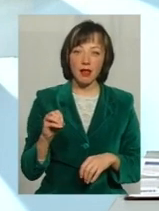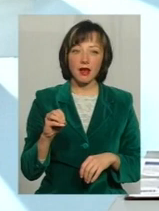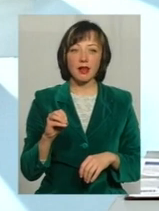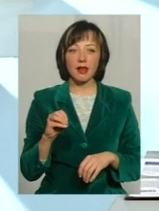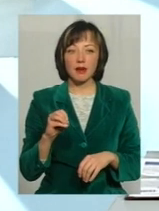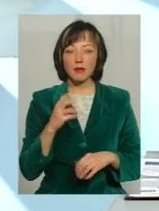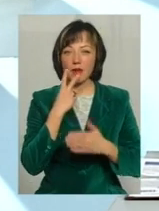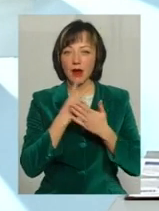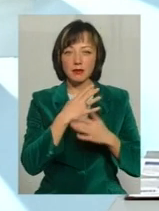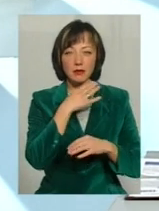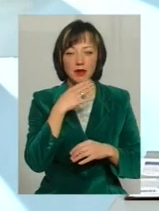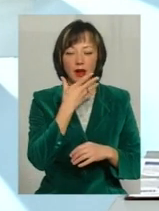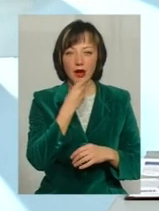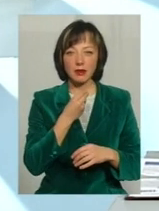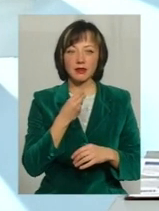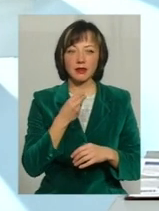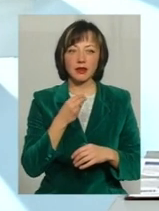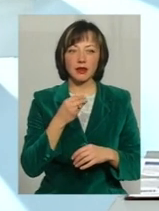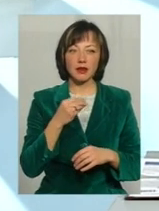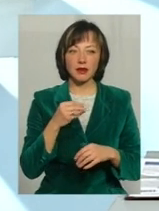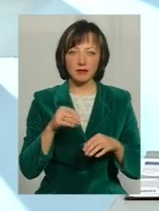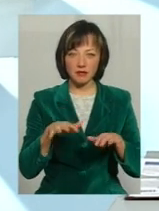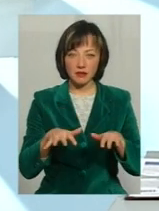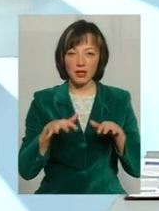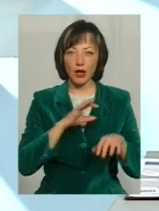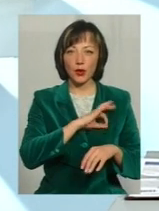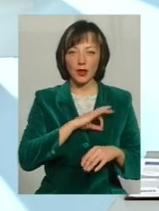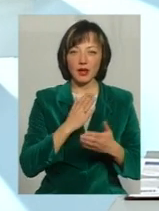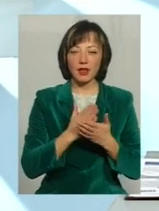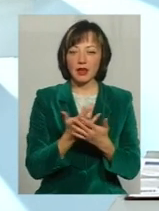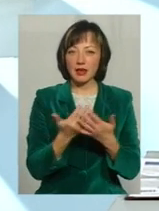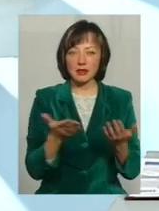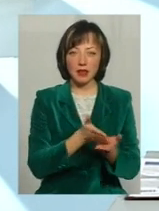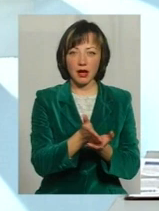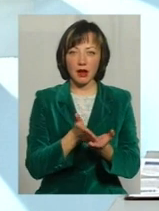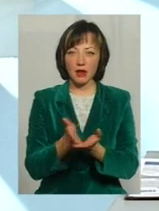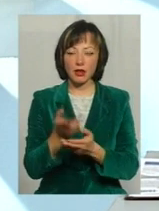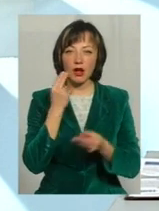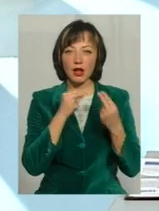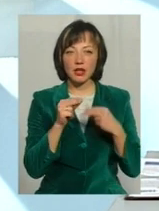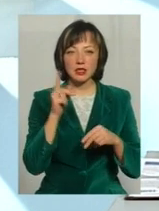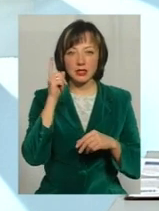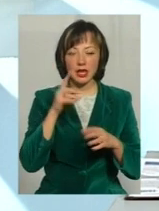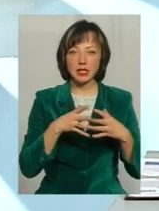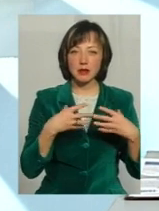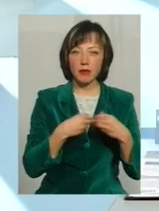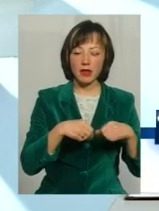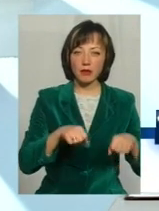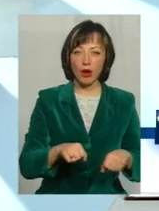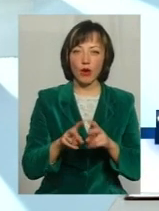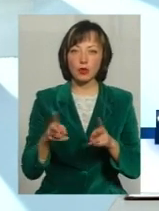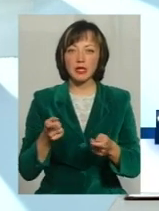потенційно, бачу, дуже багато гарних індивідуальних юристів, які є в фахівцями в різних галузях Хтось, бачу, краще знає сімейне право, хтось